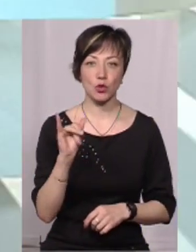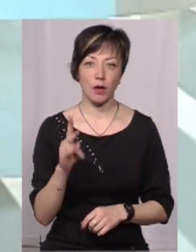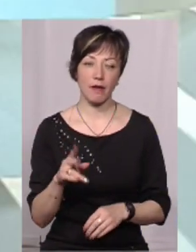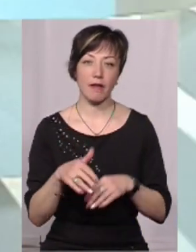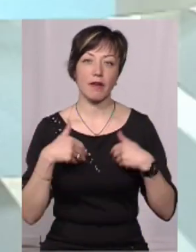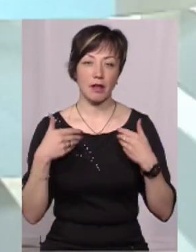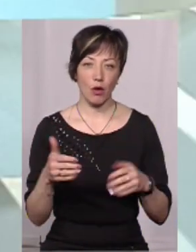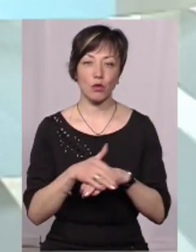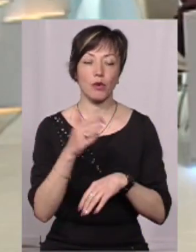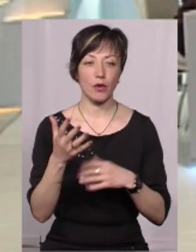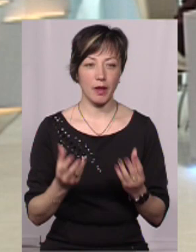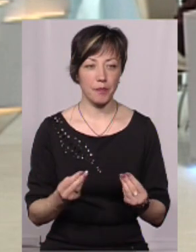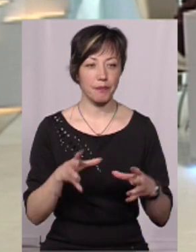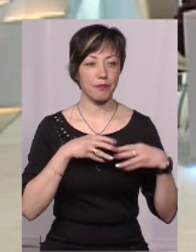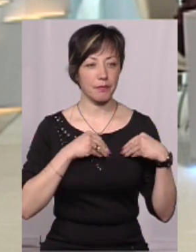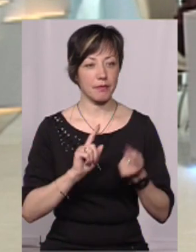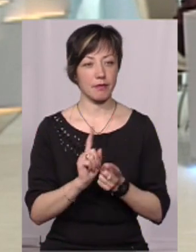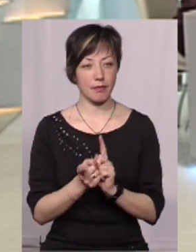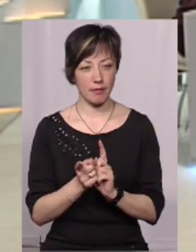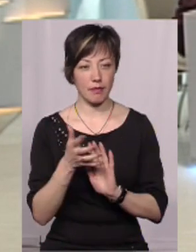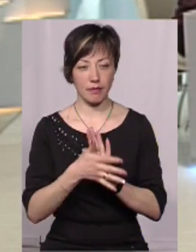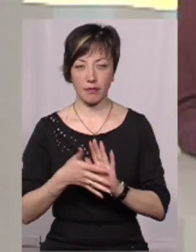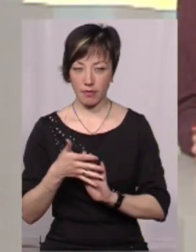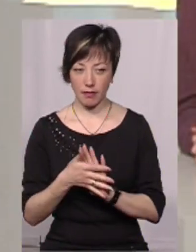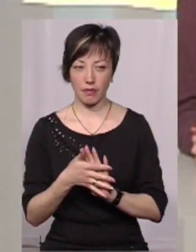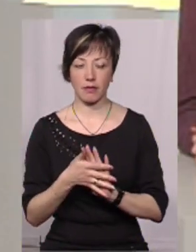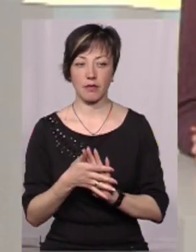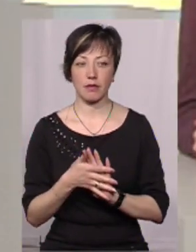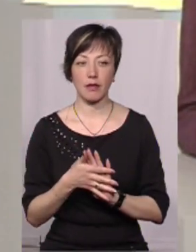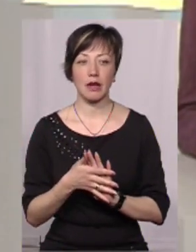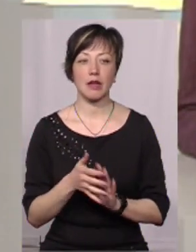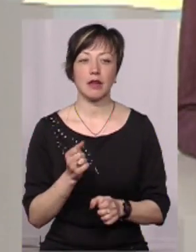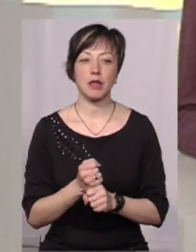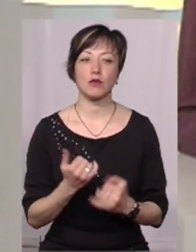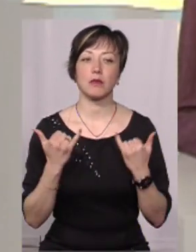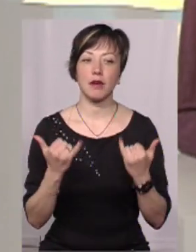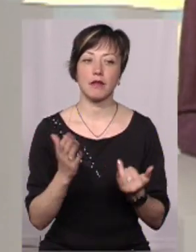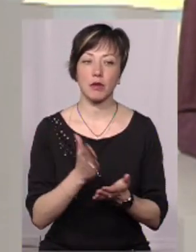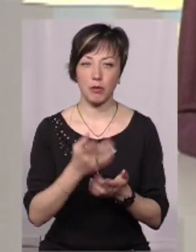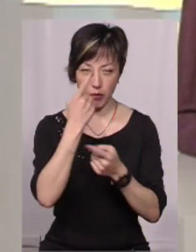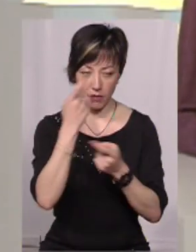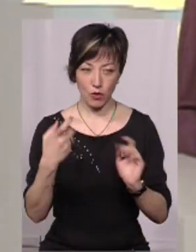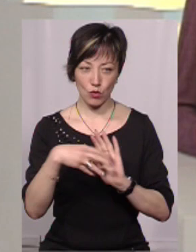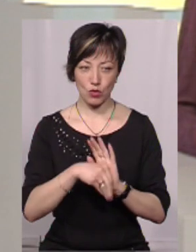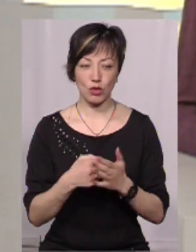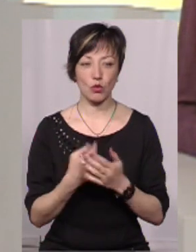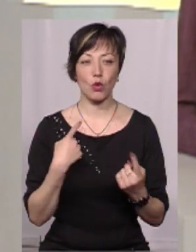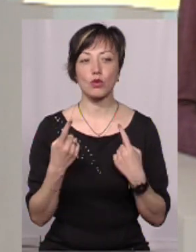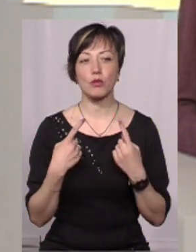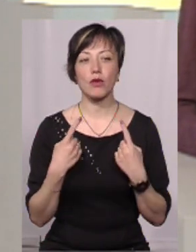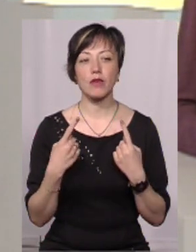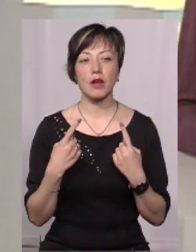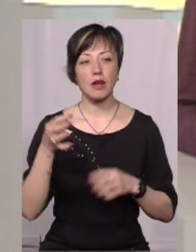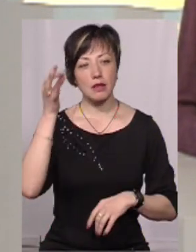Доброго дня. Разом із Ольгою Рибак, вона перекладає на жестову мову, працюємо для вас наживо, долучайтеся до розмови.